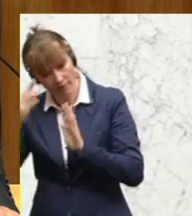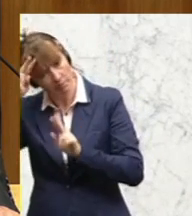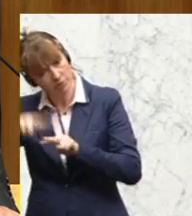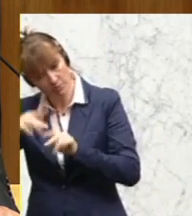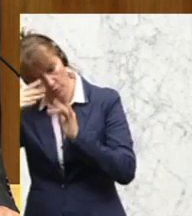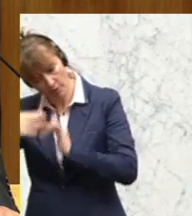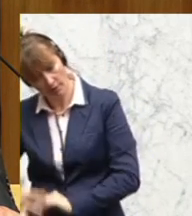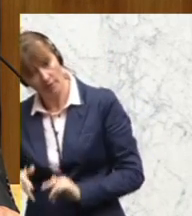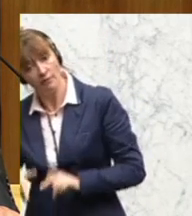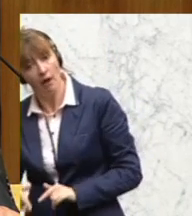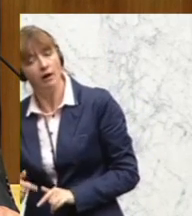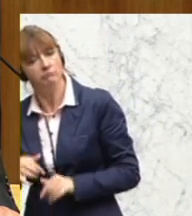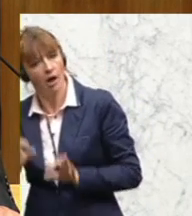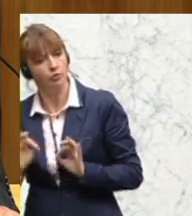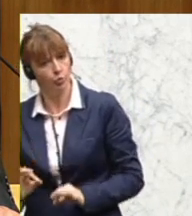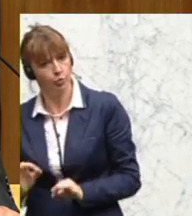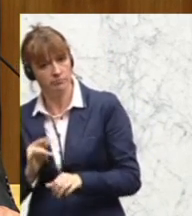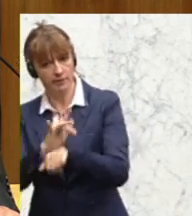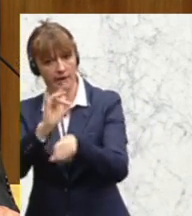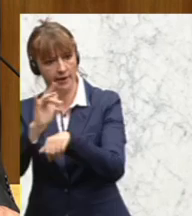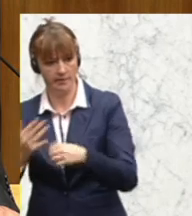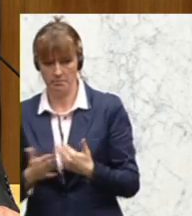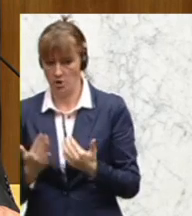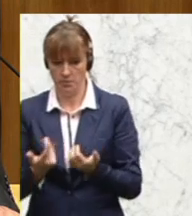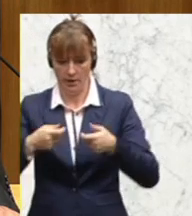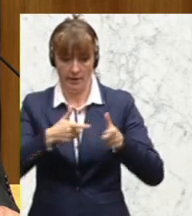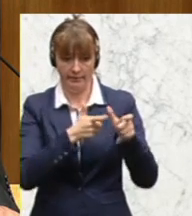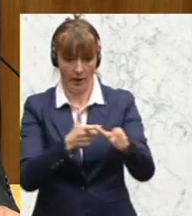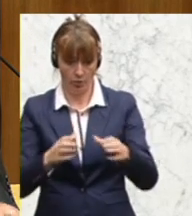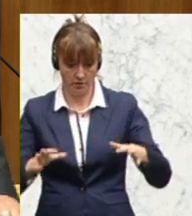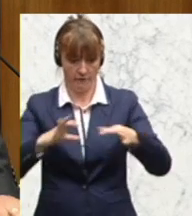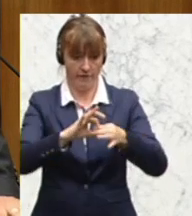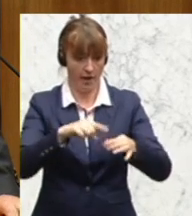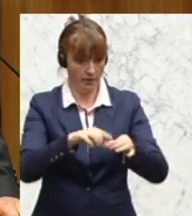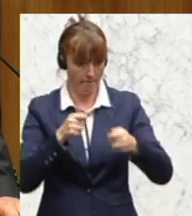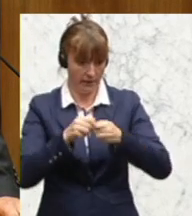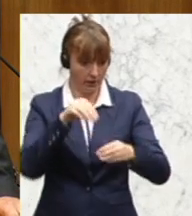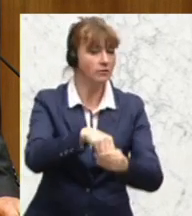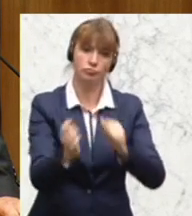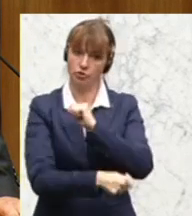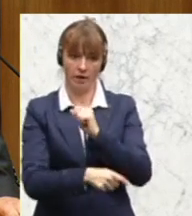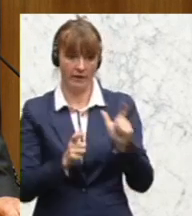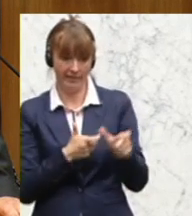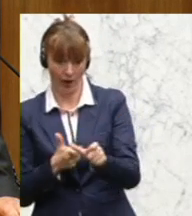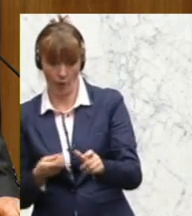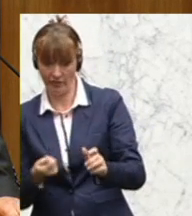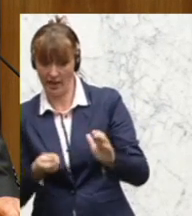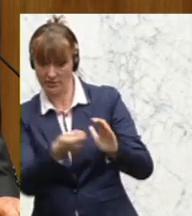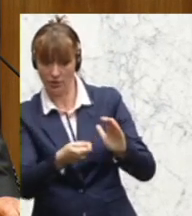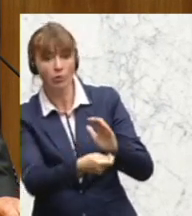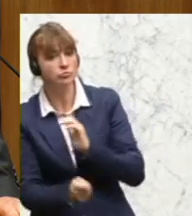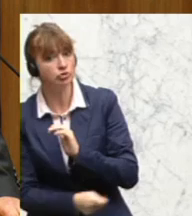haben, mit denen wir effizient vorgehen können. Mitgliedschaft in einer terroristischen Vereinigung ist strafbar, Terrorismusfinanzierung ist strafbar,